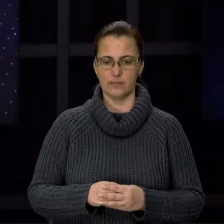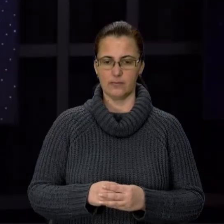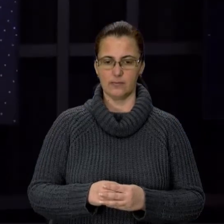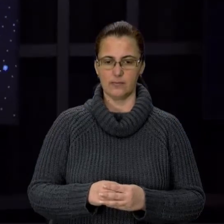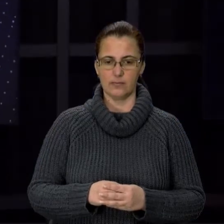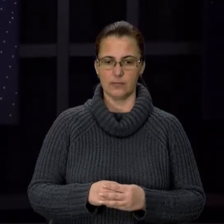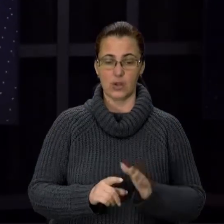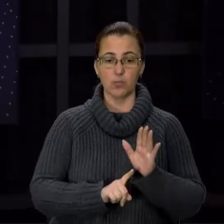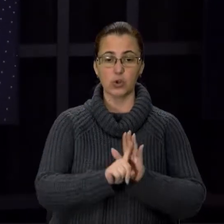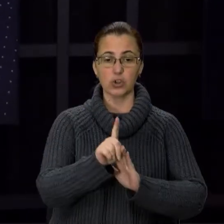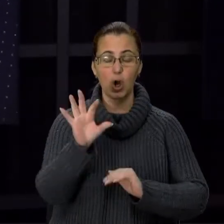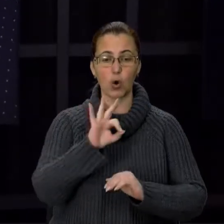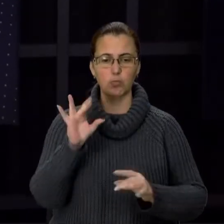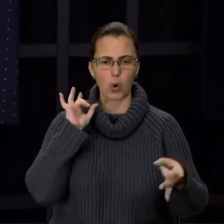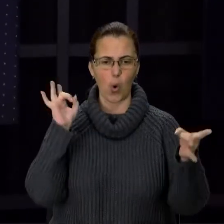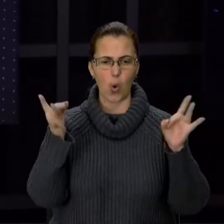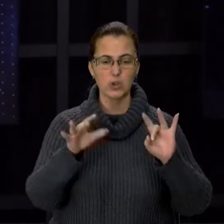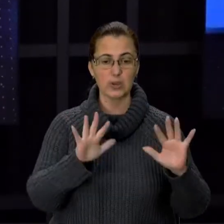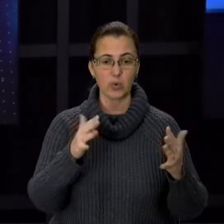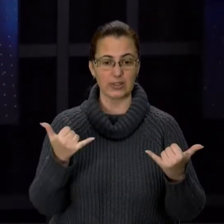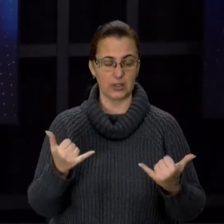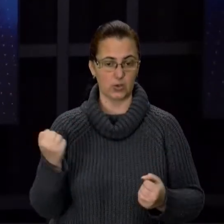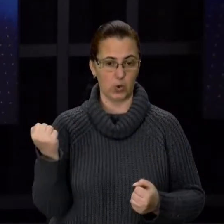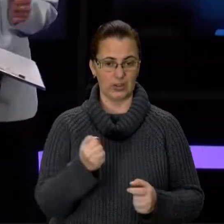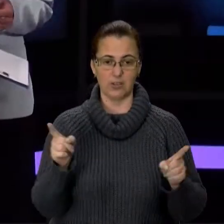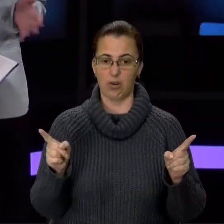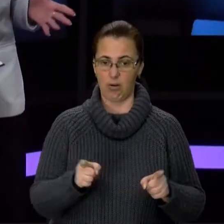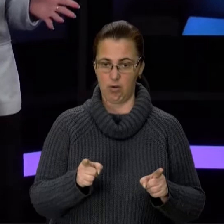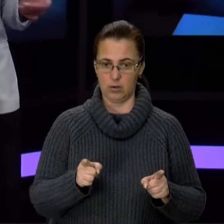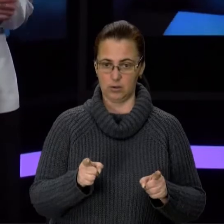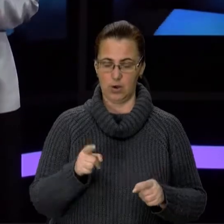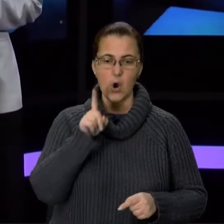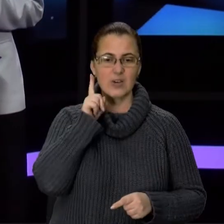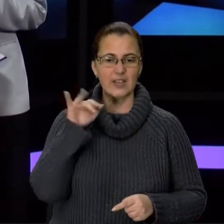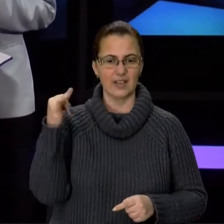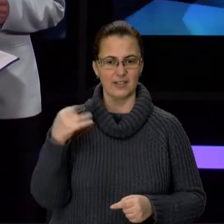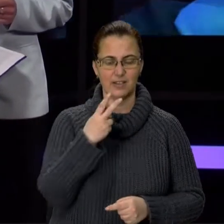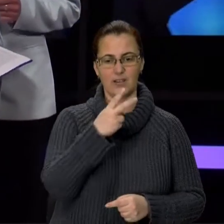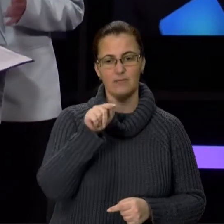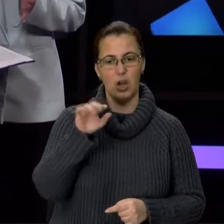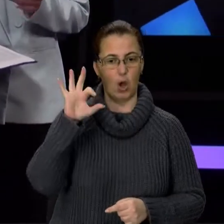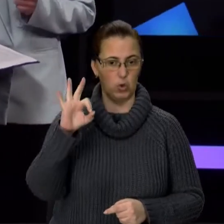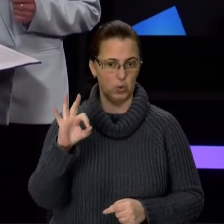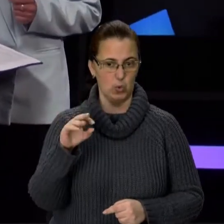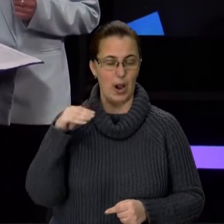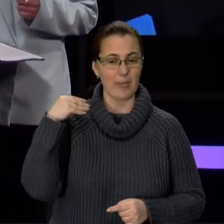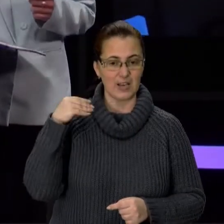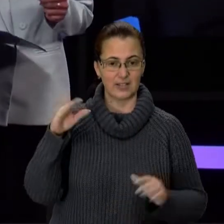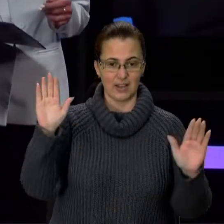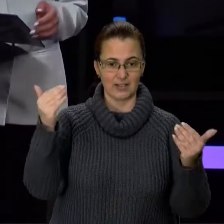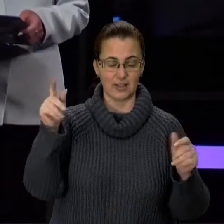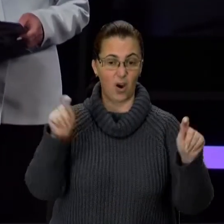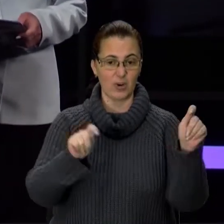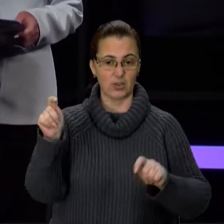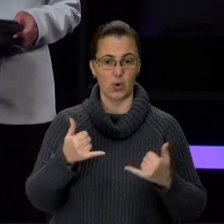І спершу про гучні події цього тижня коротко. Зеленський 2.0. Президент скликав прес